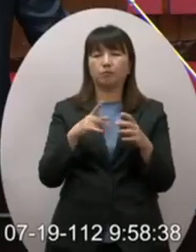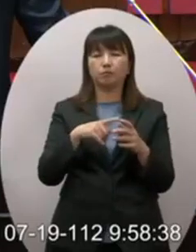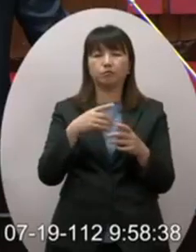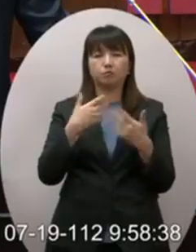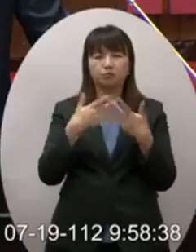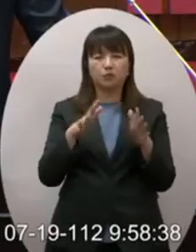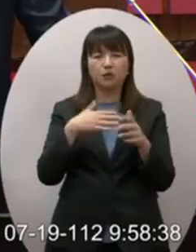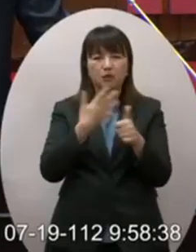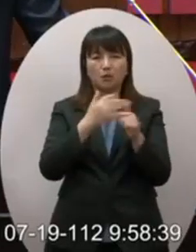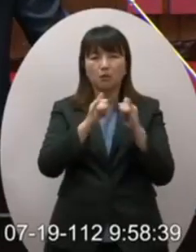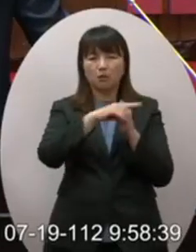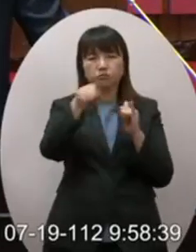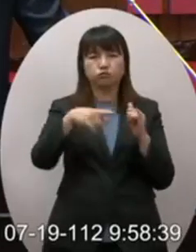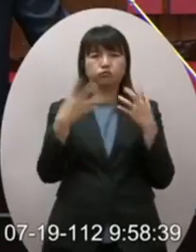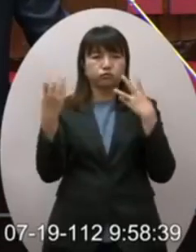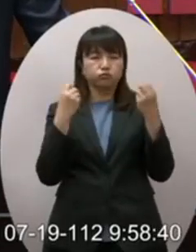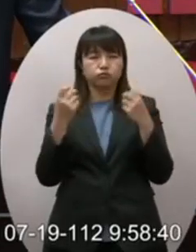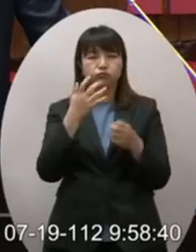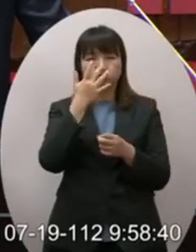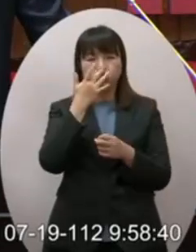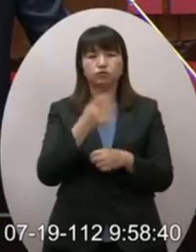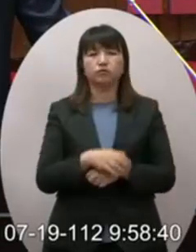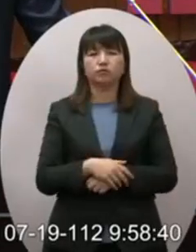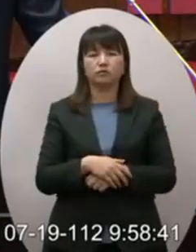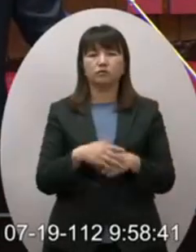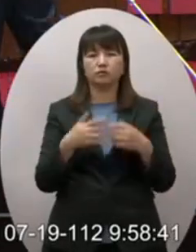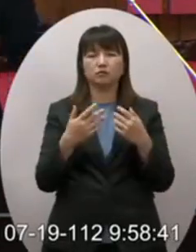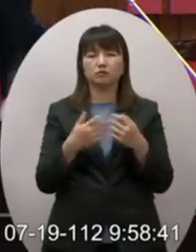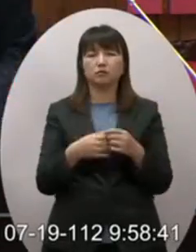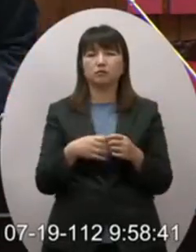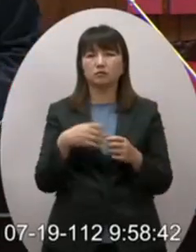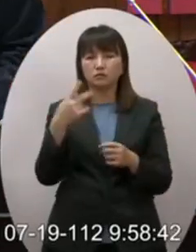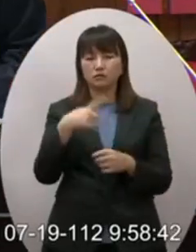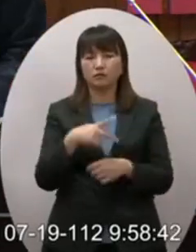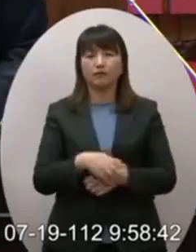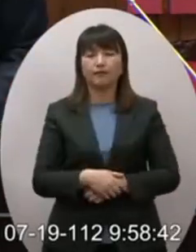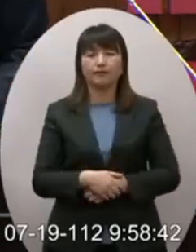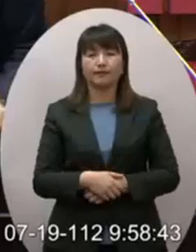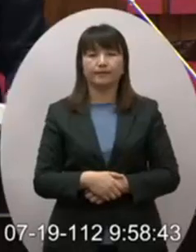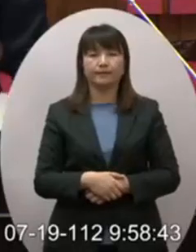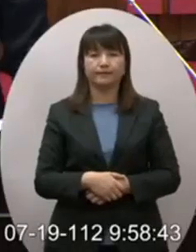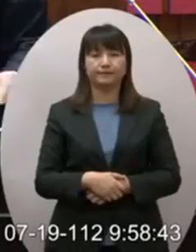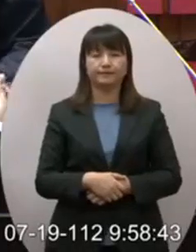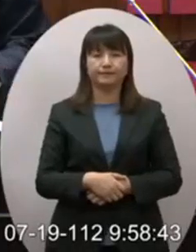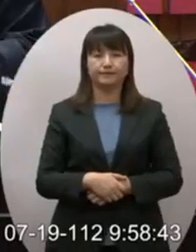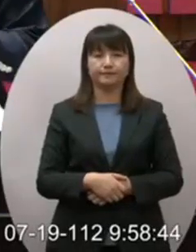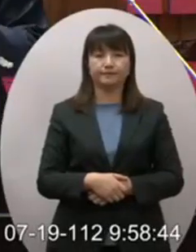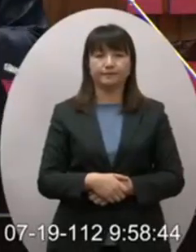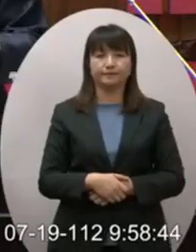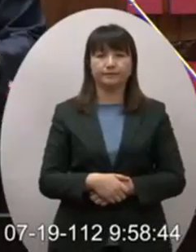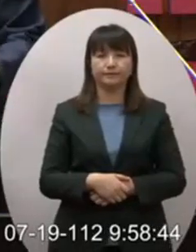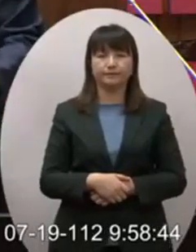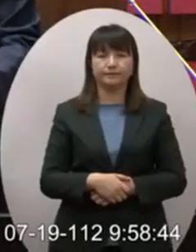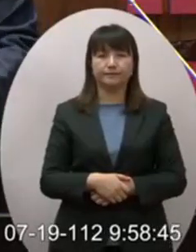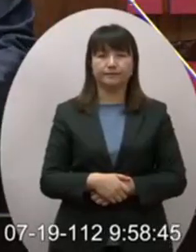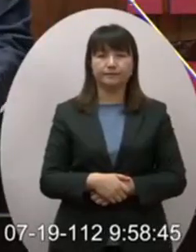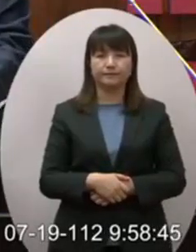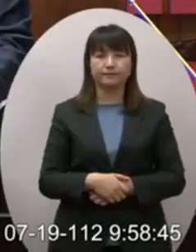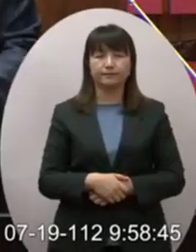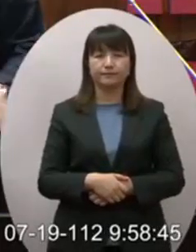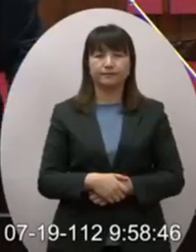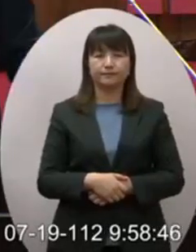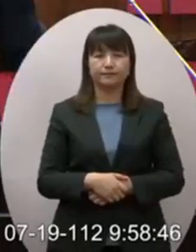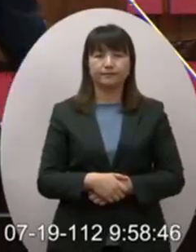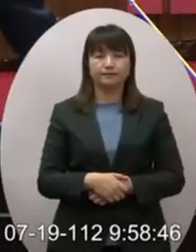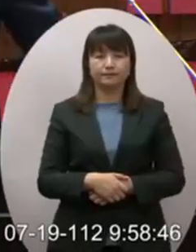不要讓人民搞不清楚也不要讓人民搞不再來我想在這整個的協商的過程